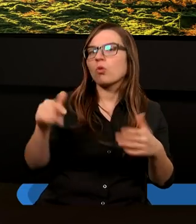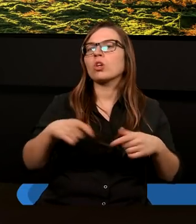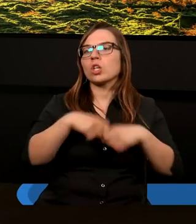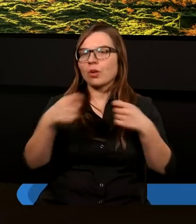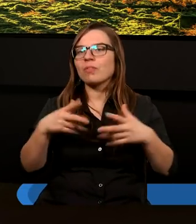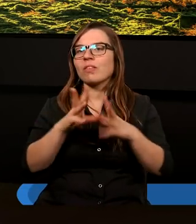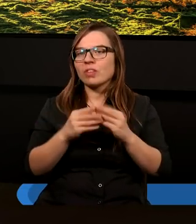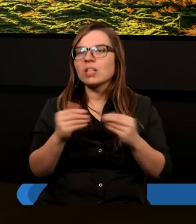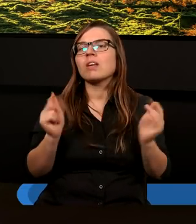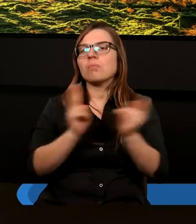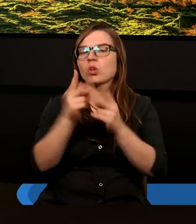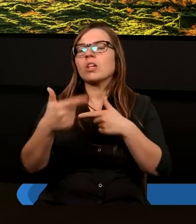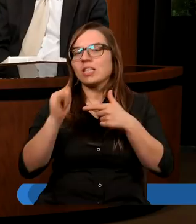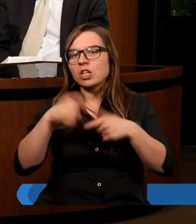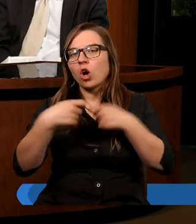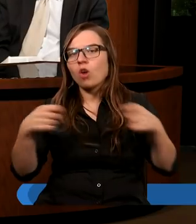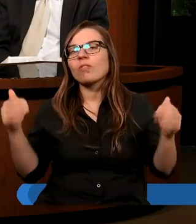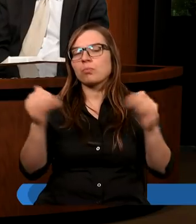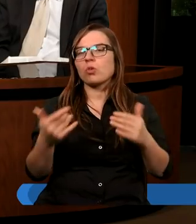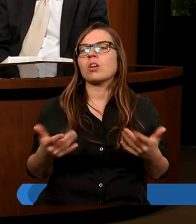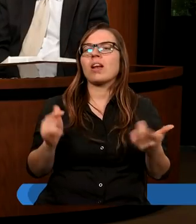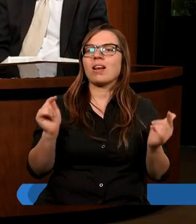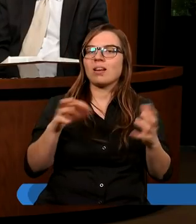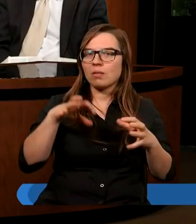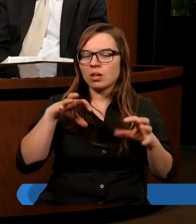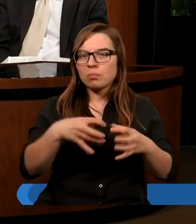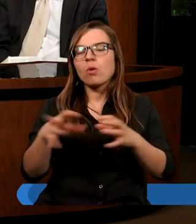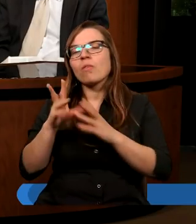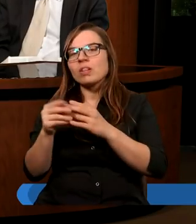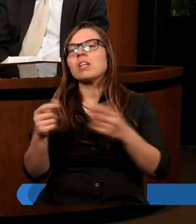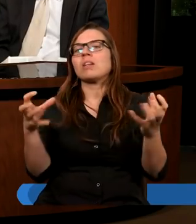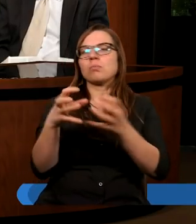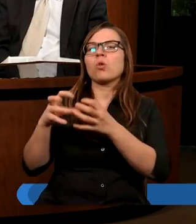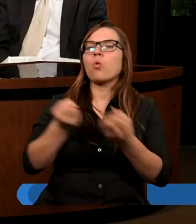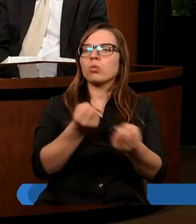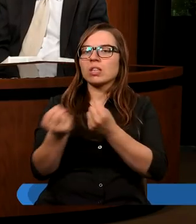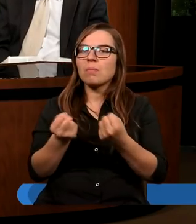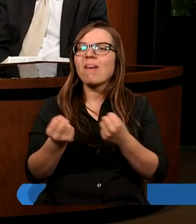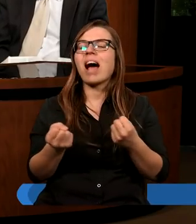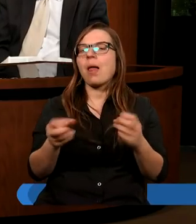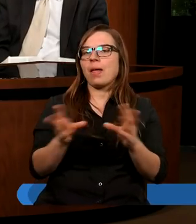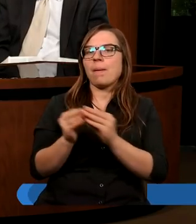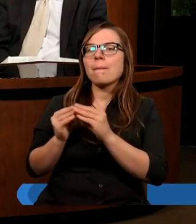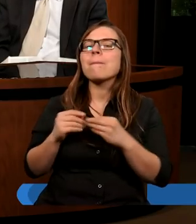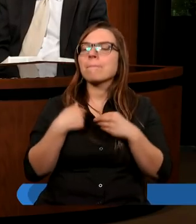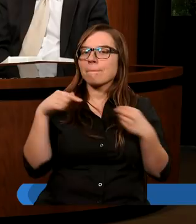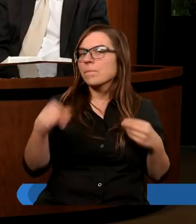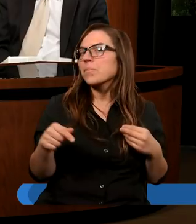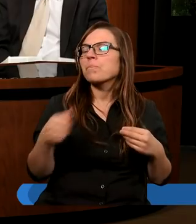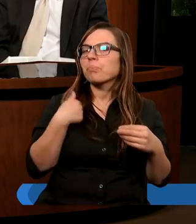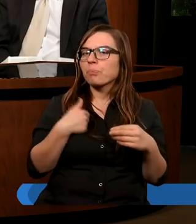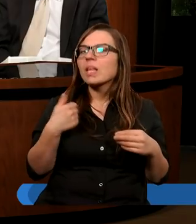rzeczywiście spotyka. I wszystkie sprawy są dyskutowane. To jest, wydaje się, sposób na to, aby